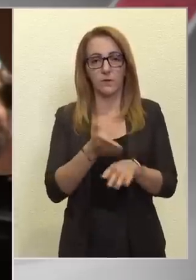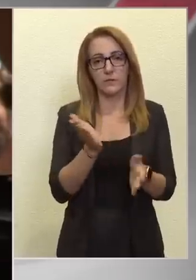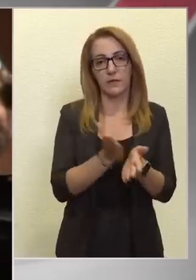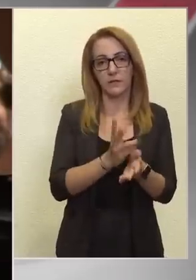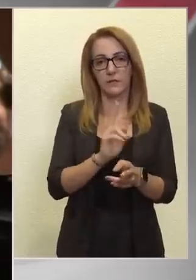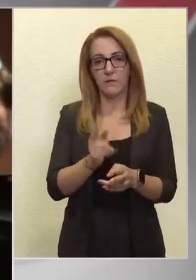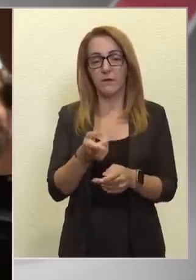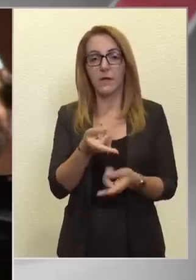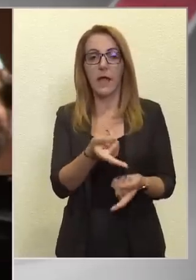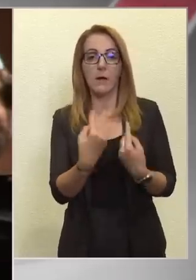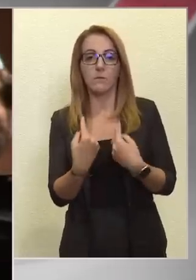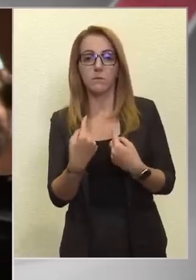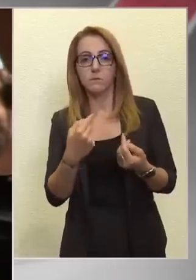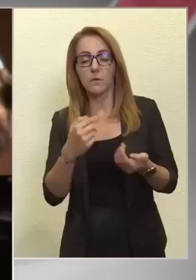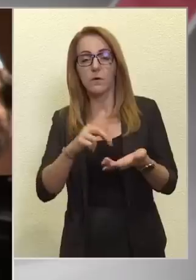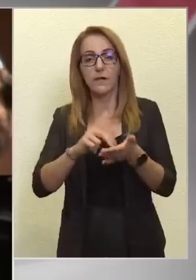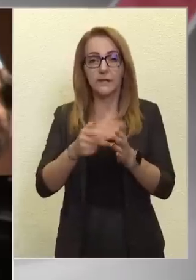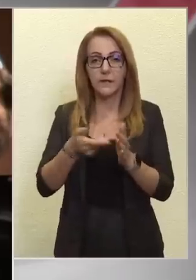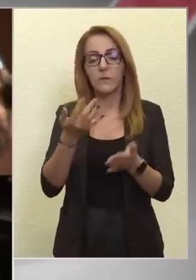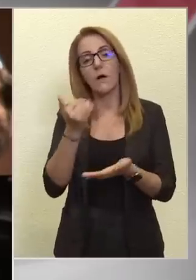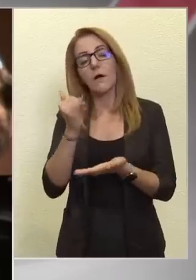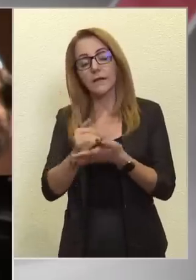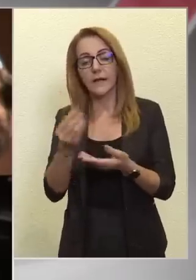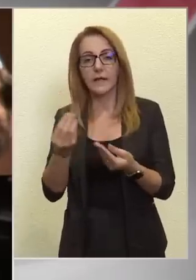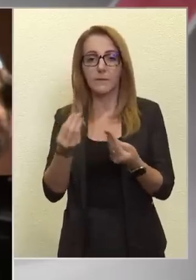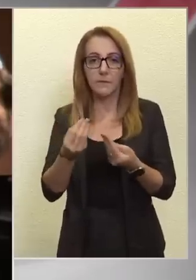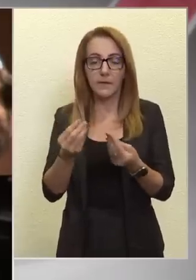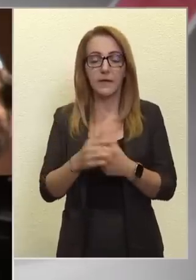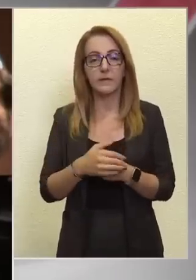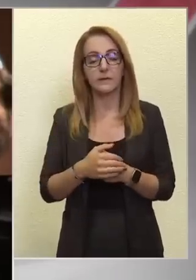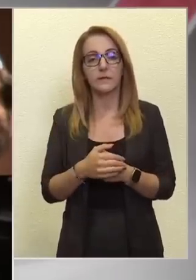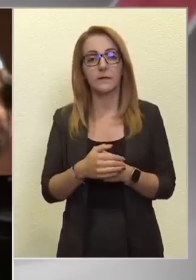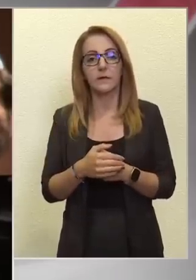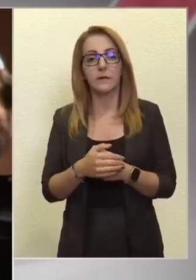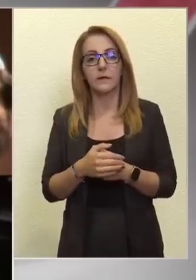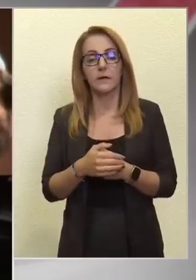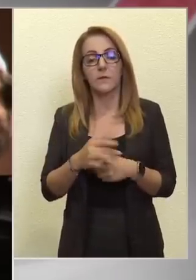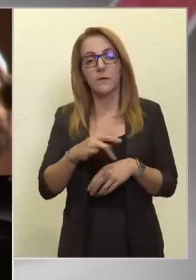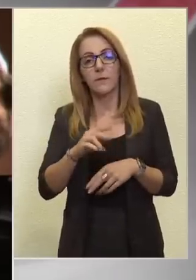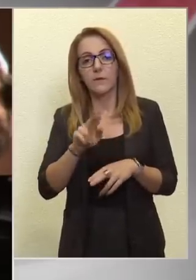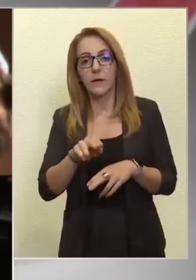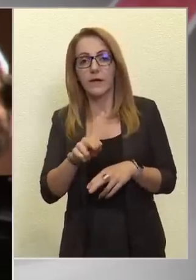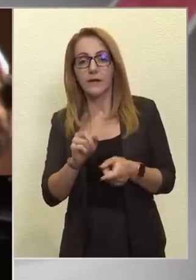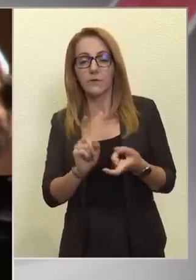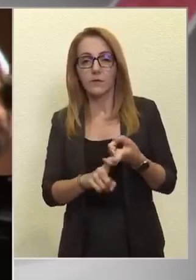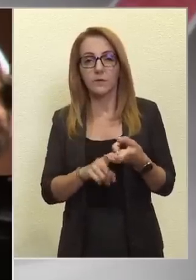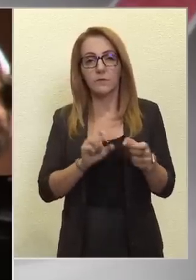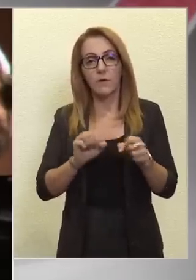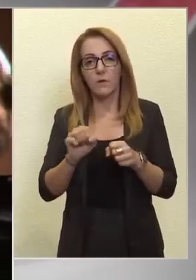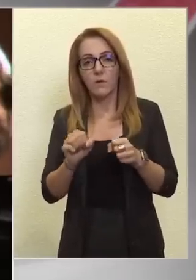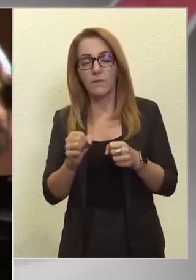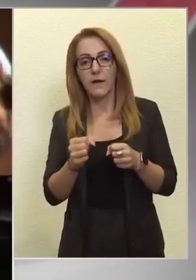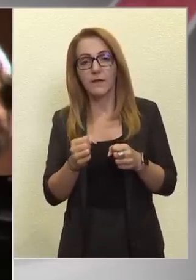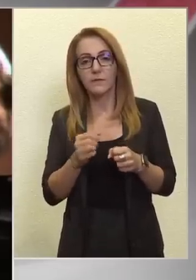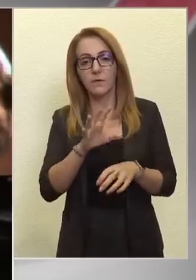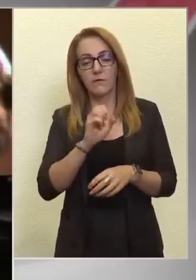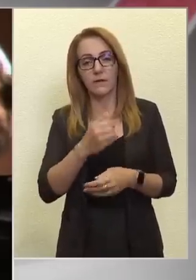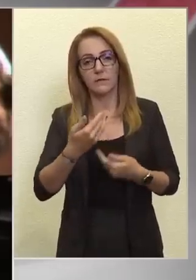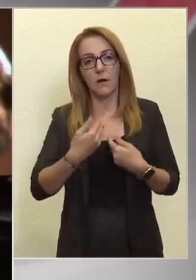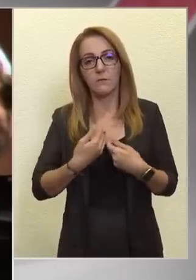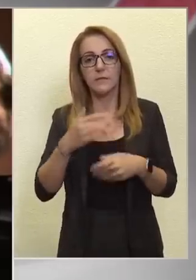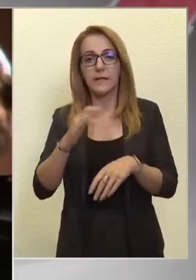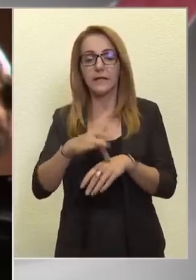rendelünk-e? És ha igen, akkor miért? Próbálunk erre vonatkozóan is válaszokat kiszedni a kormányból, de az illetékes szervek eddig még nem